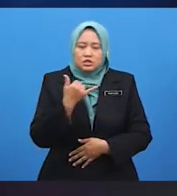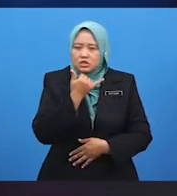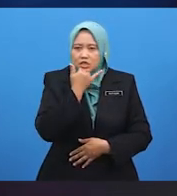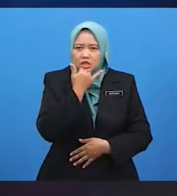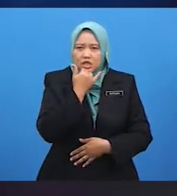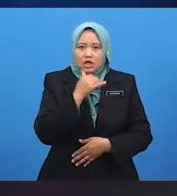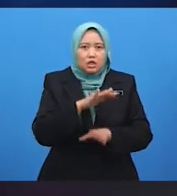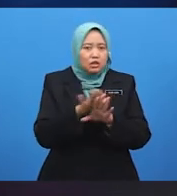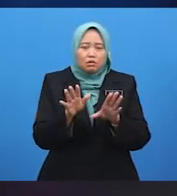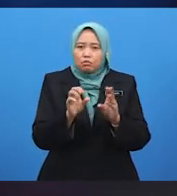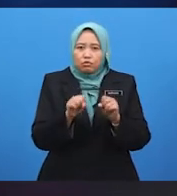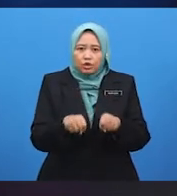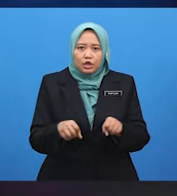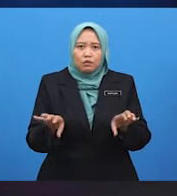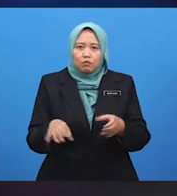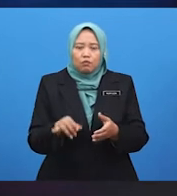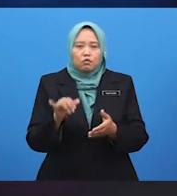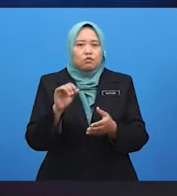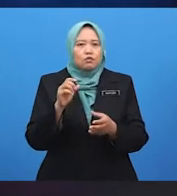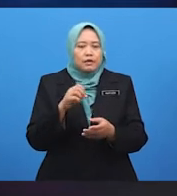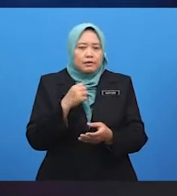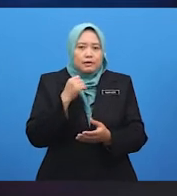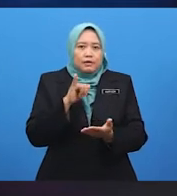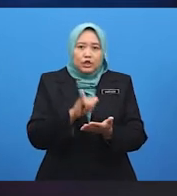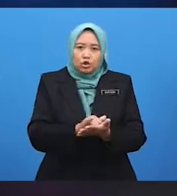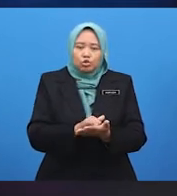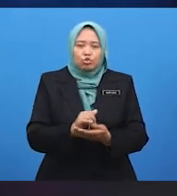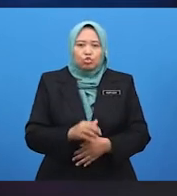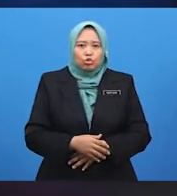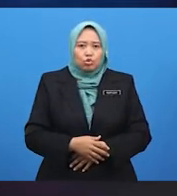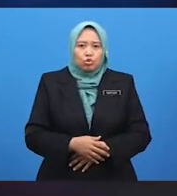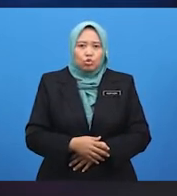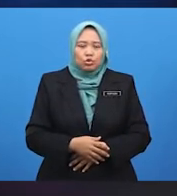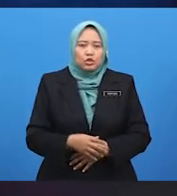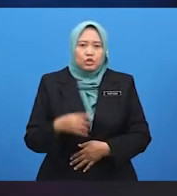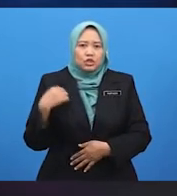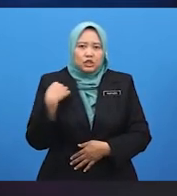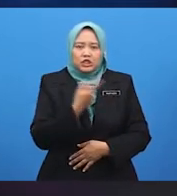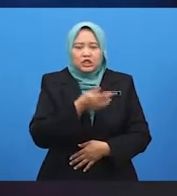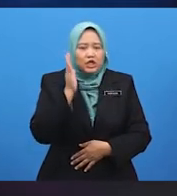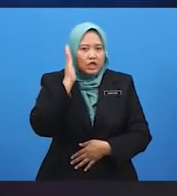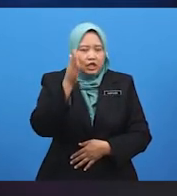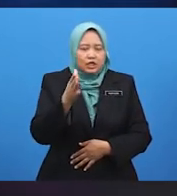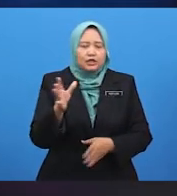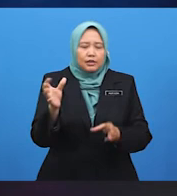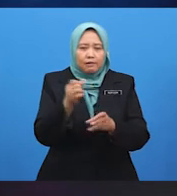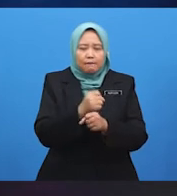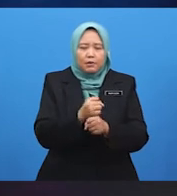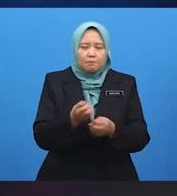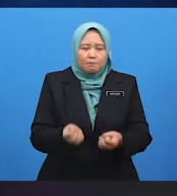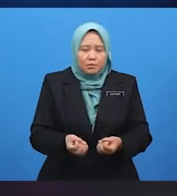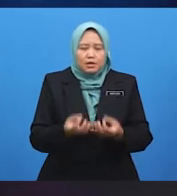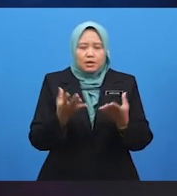kawasan perumahan. Ia akan mengundang penyakit nanti. Kita yang akan terkena dengan pelbagai penyakit